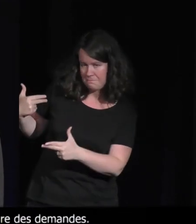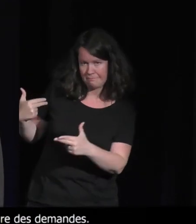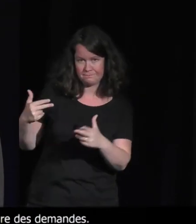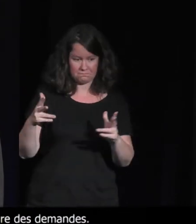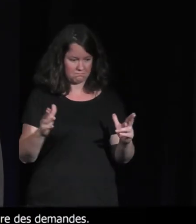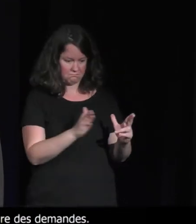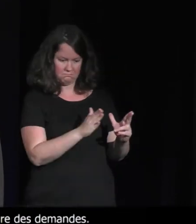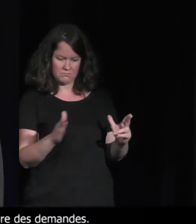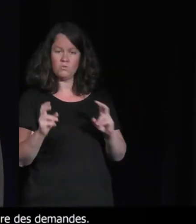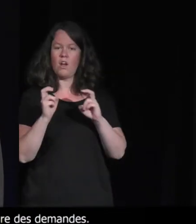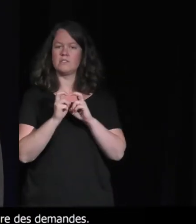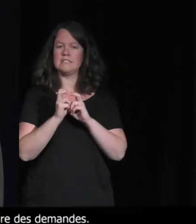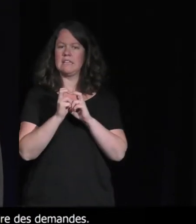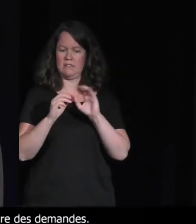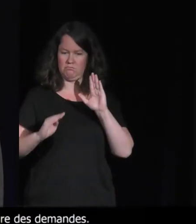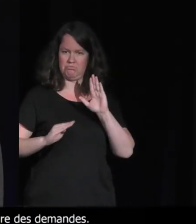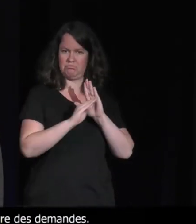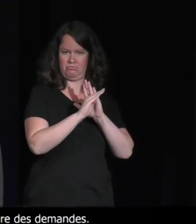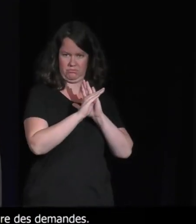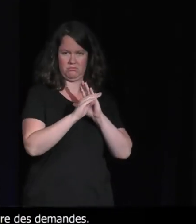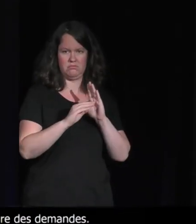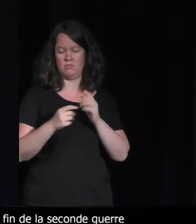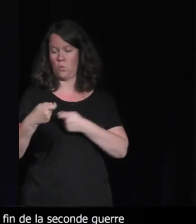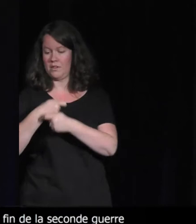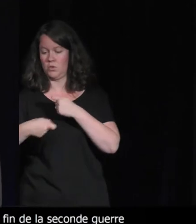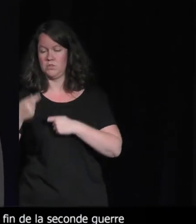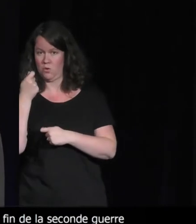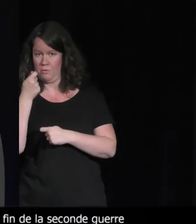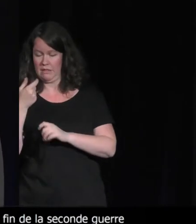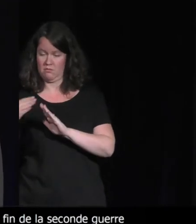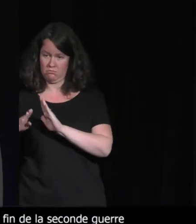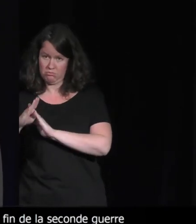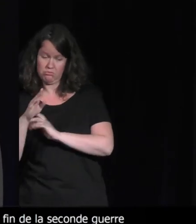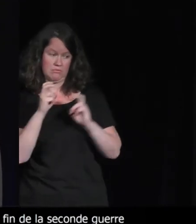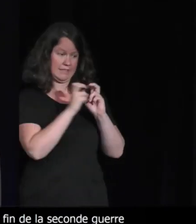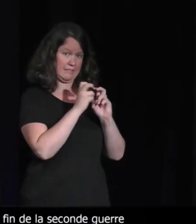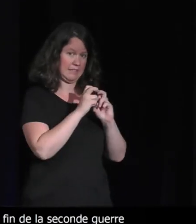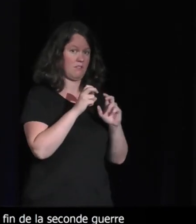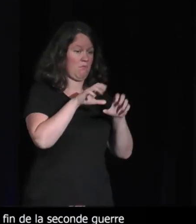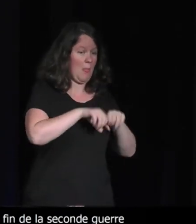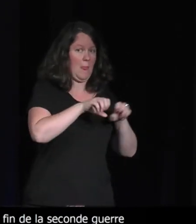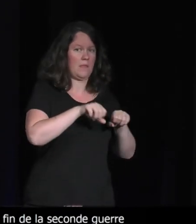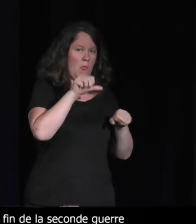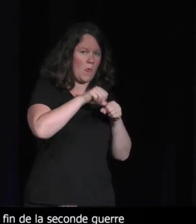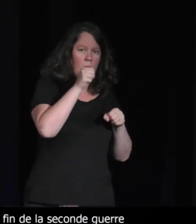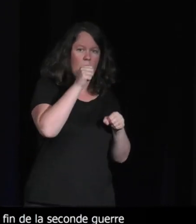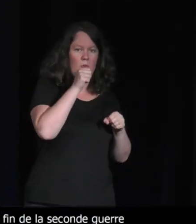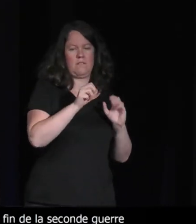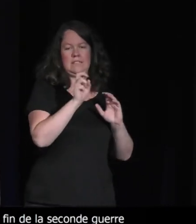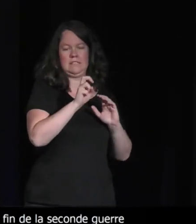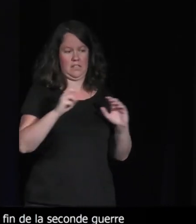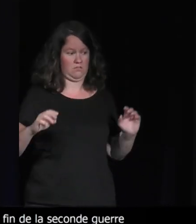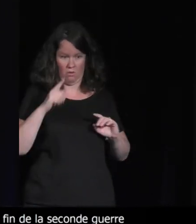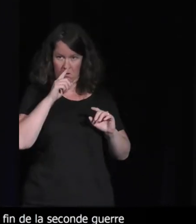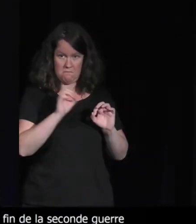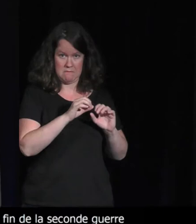consommation électrique. Et en fait, elle est allée de pair. Alors bon, la variable était un peu trichée. On met les deux, mais